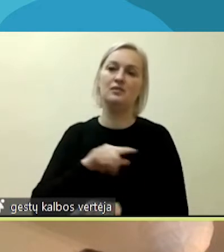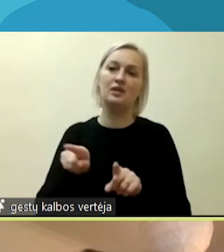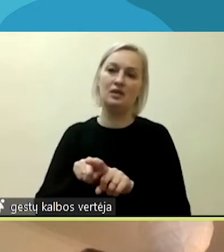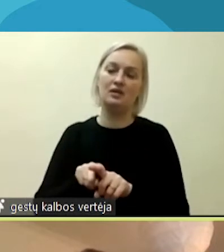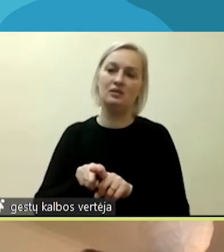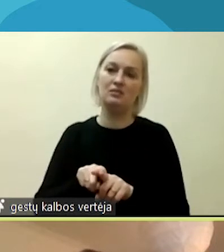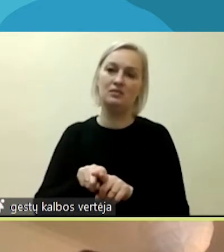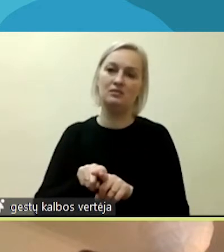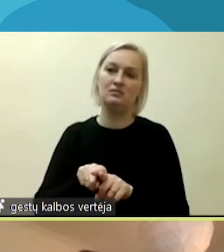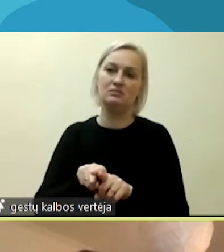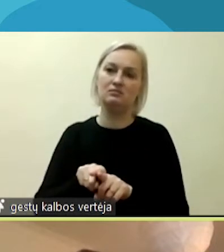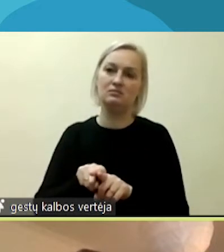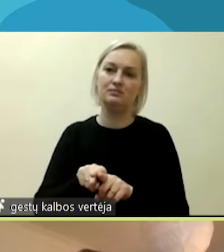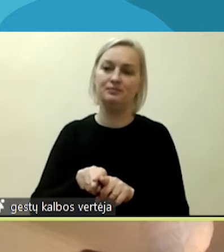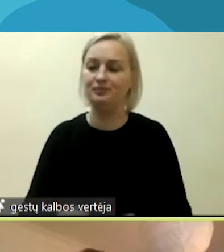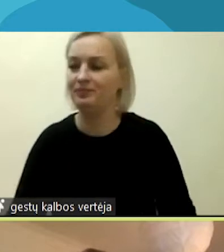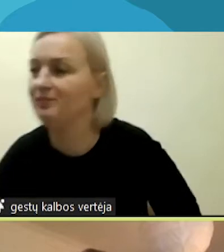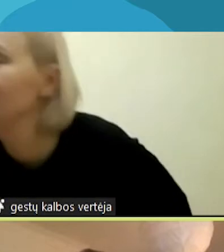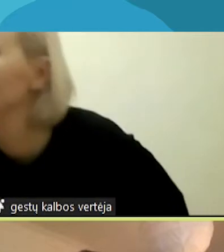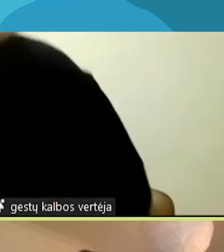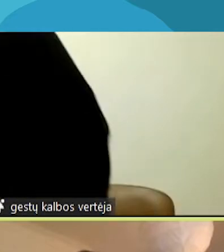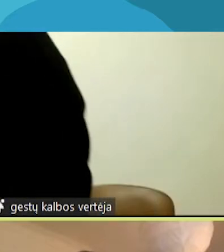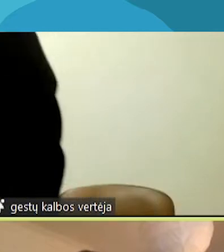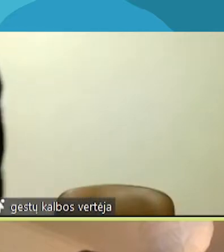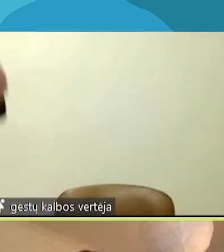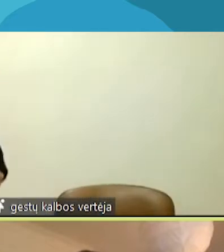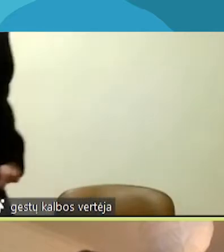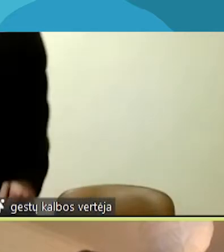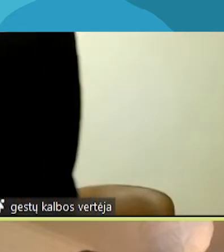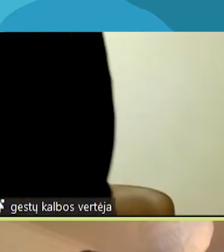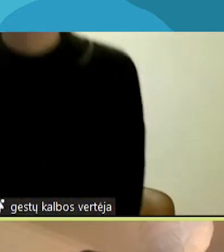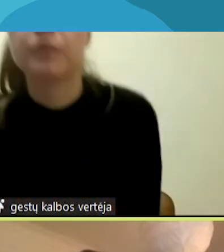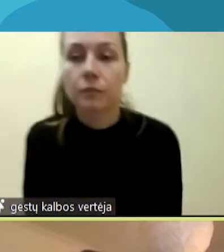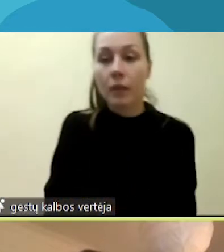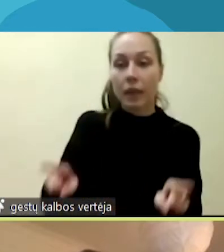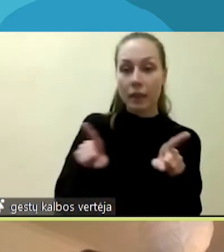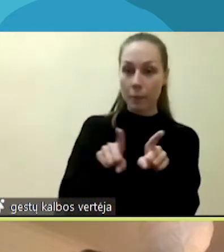dirbame su